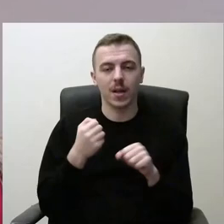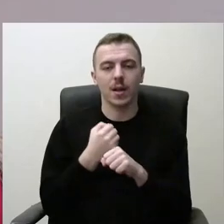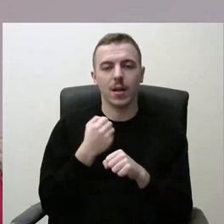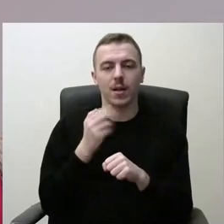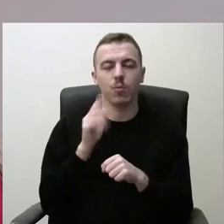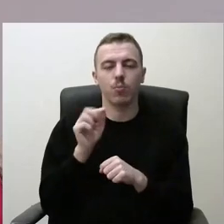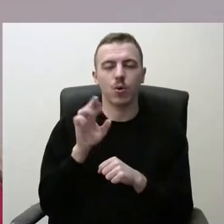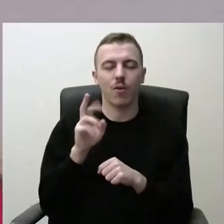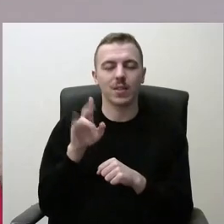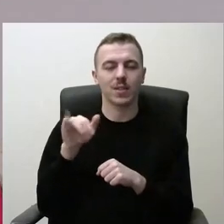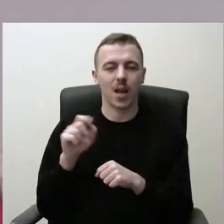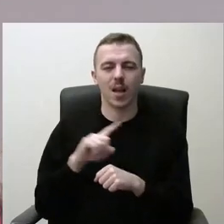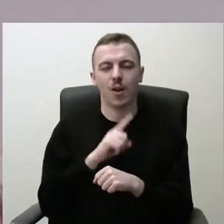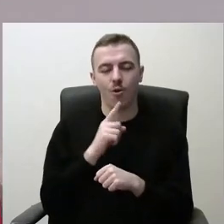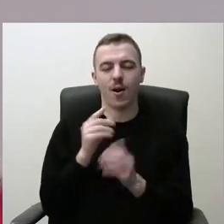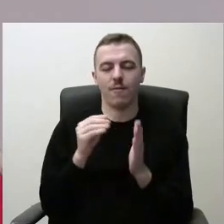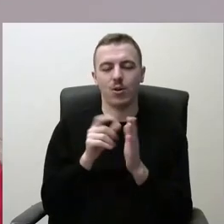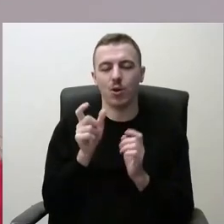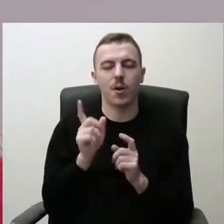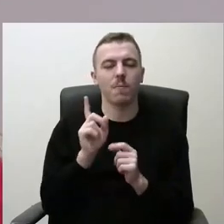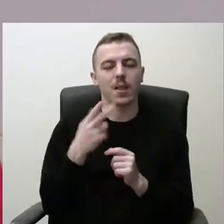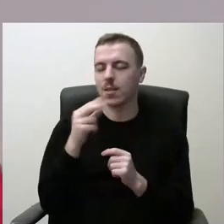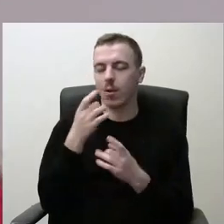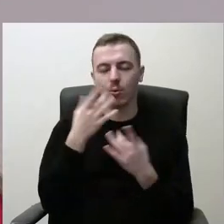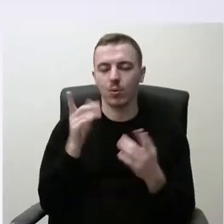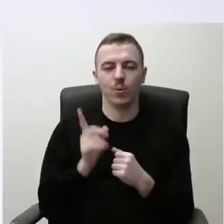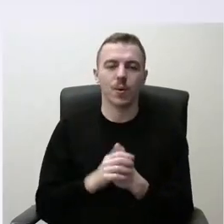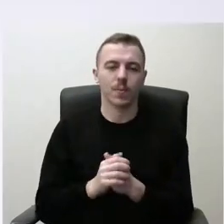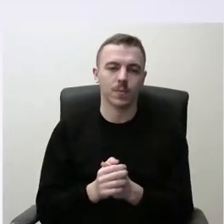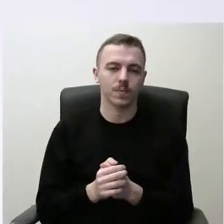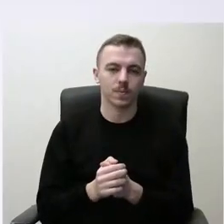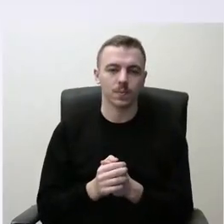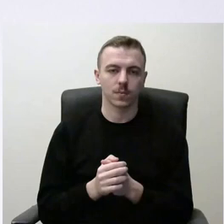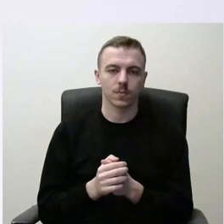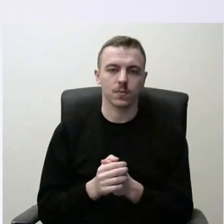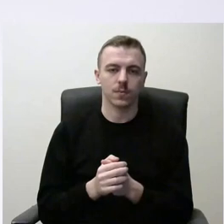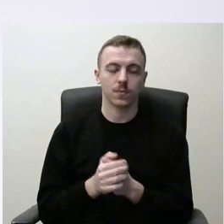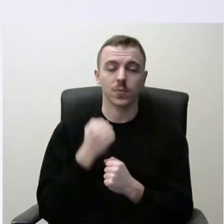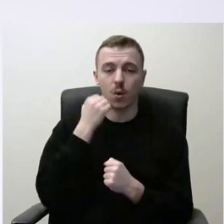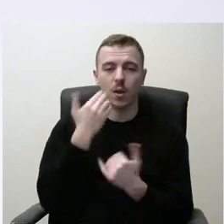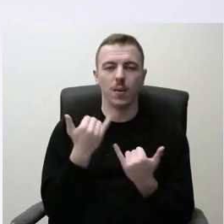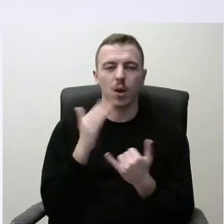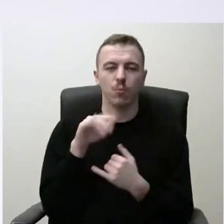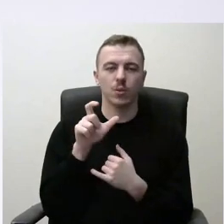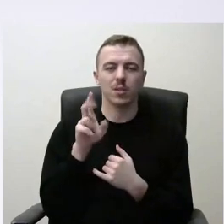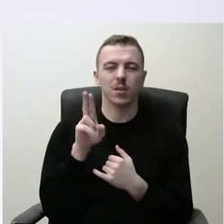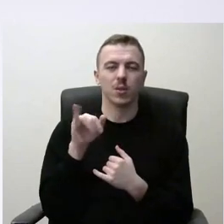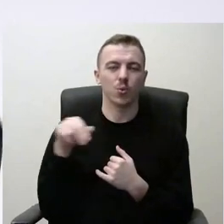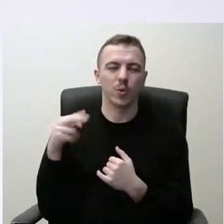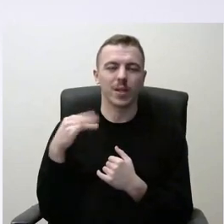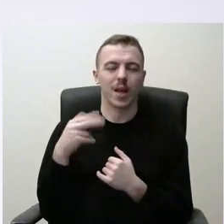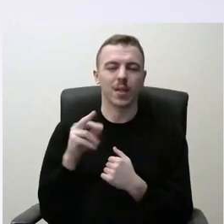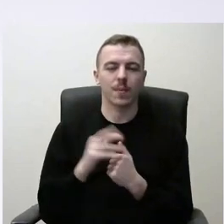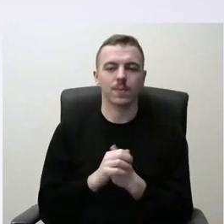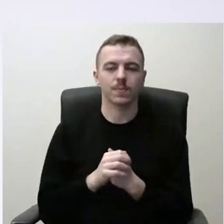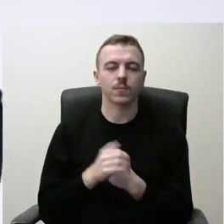tik būtų geografinis apibrėžimas, bet ne kultūros apibūdinimas. Dėkuoju. Ir ponia Buckiūnenė. Aš manau, visi prama,